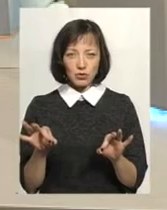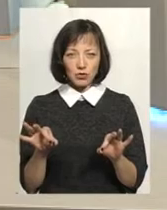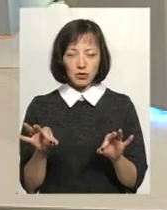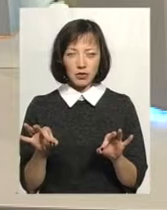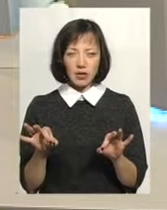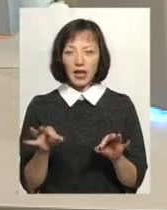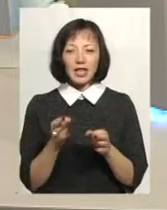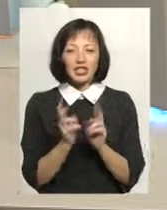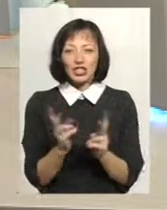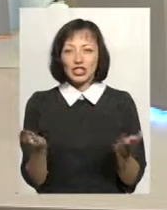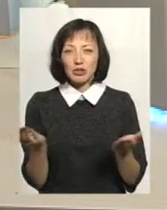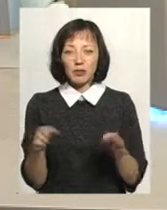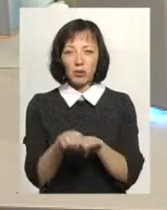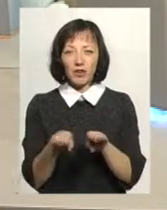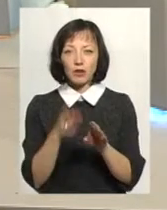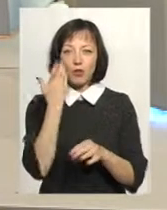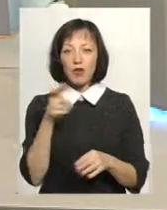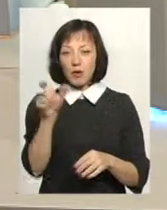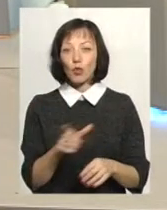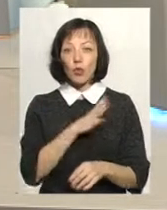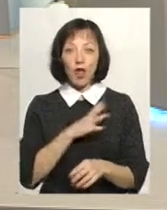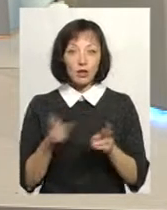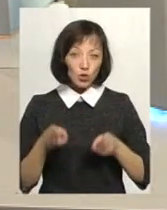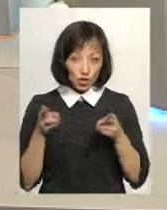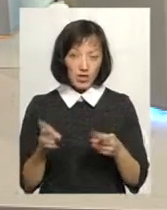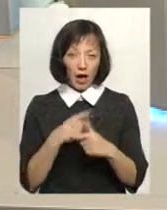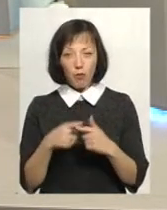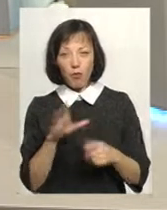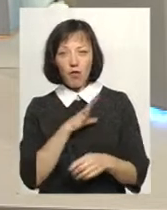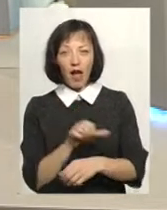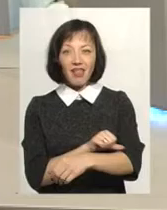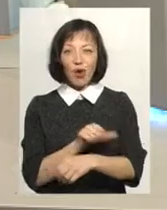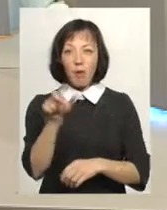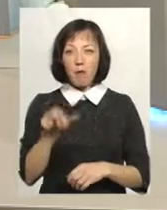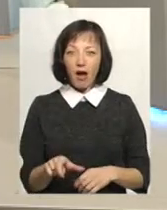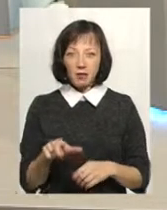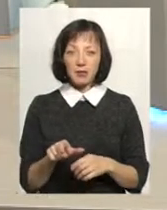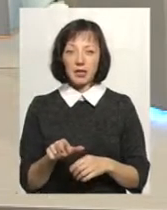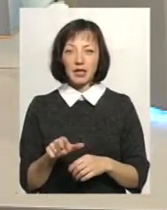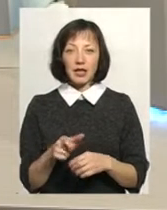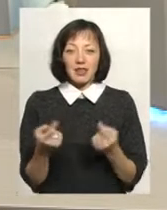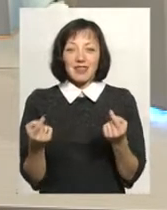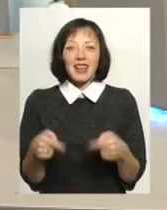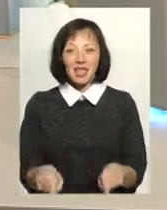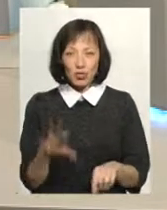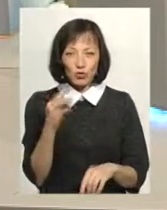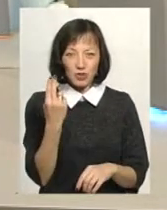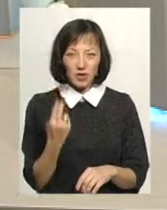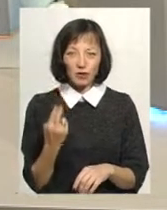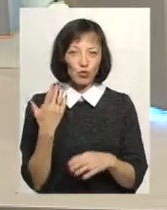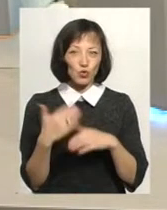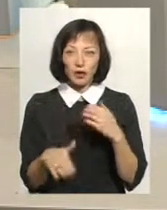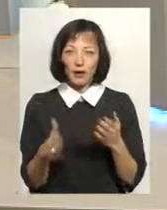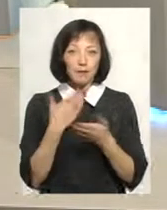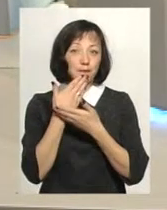ні з чим не порівняєш, коли ти бачиш людину, яка була злочинцем, або яка була наркоманом на самому дні, соціальному дні,